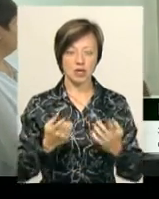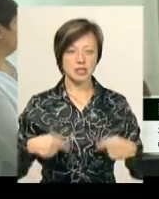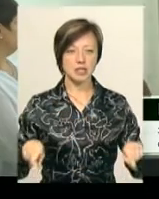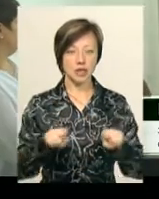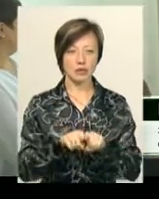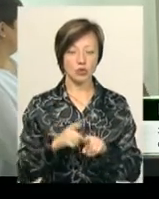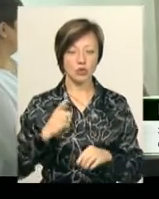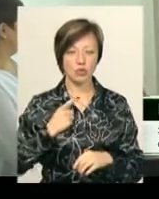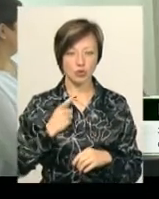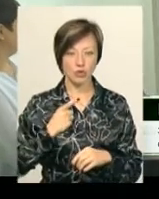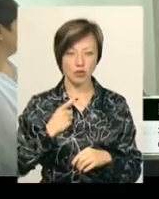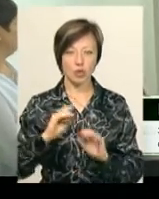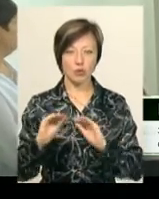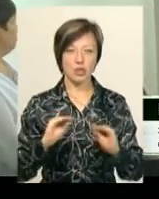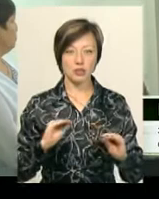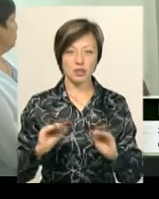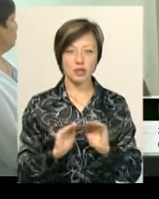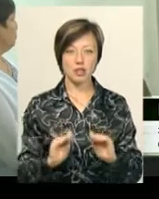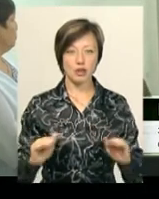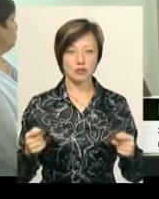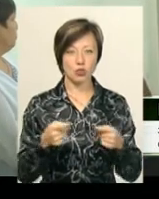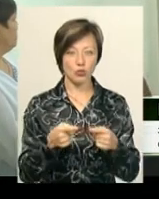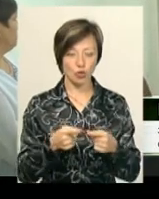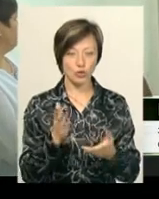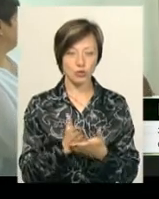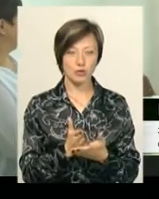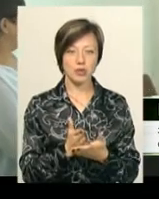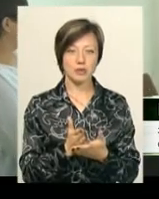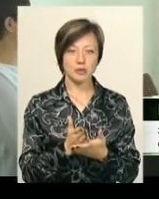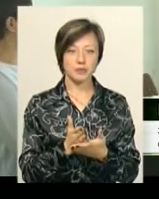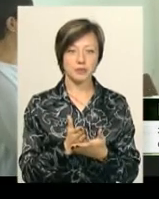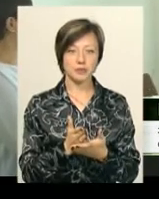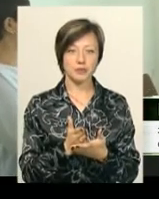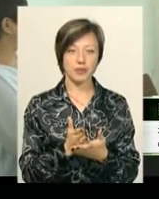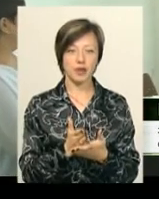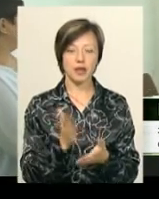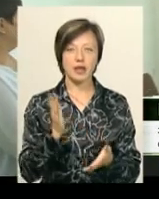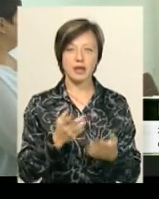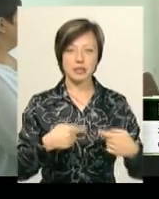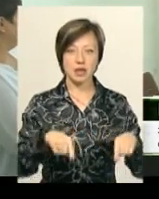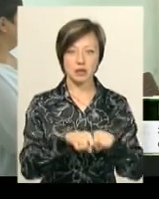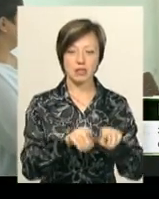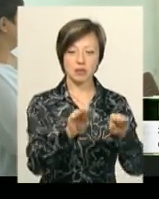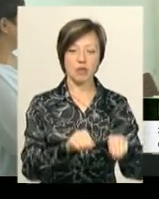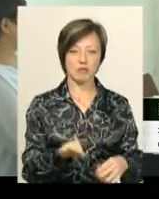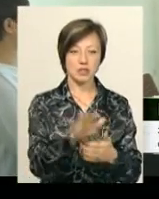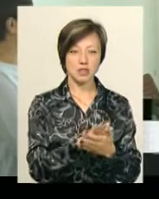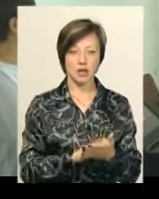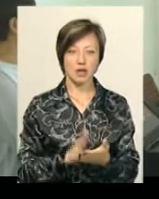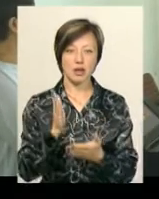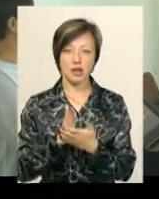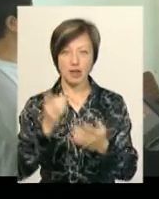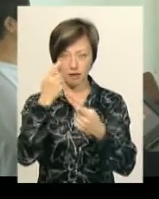очікування, облаштований дитячим куточком. Є сектор заповнення заяв, є стійка